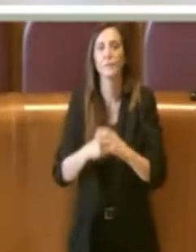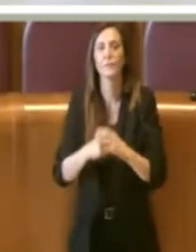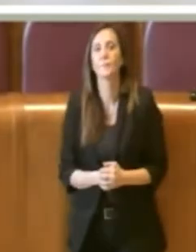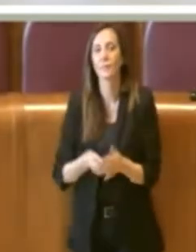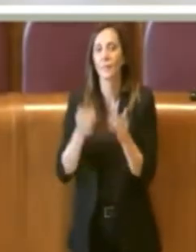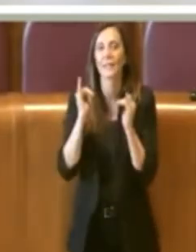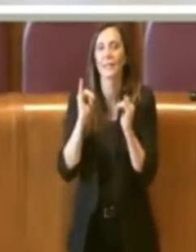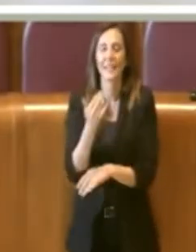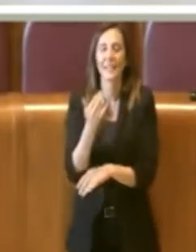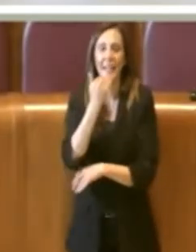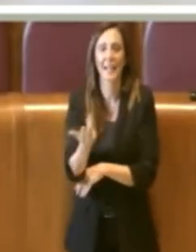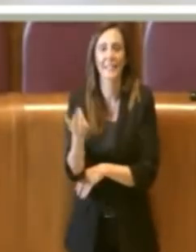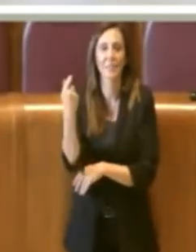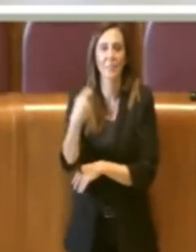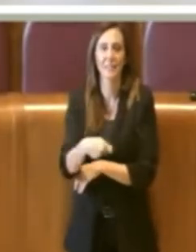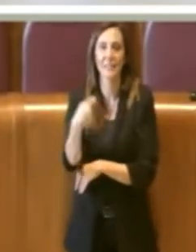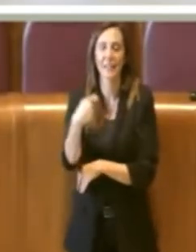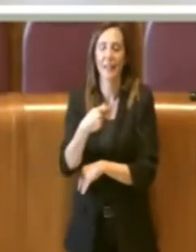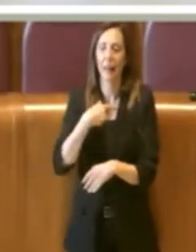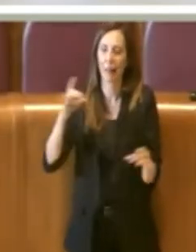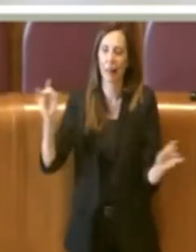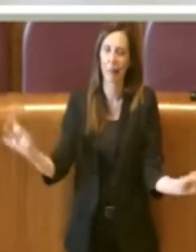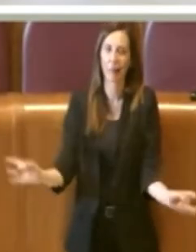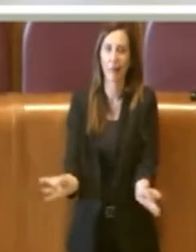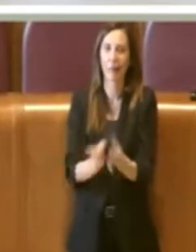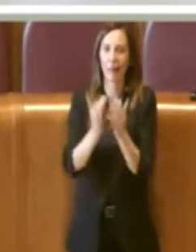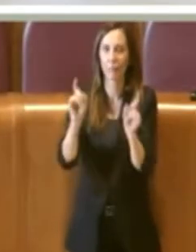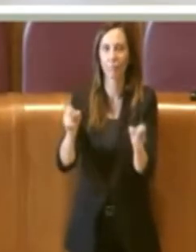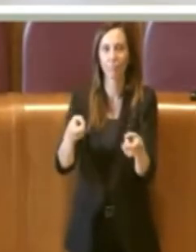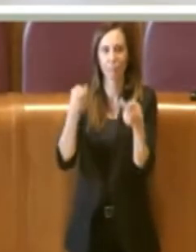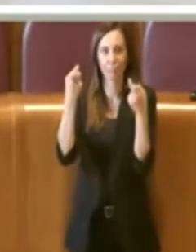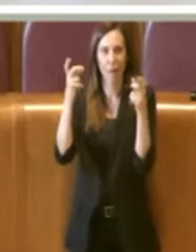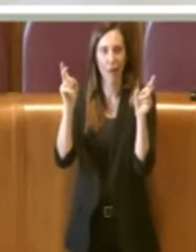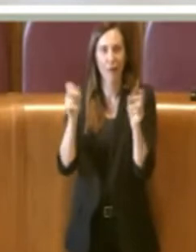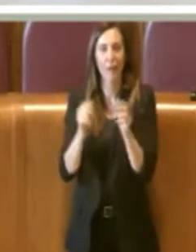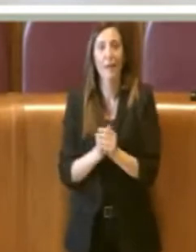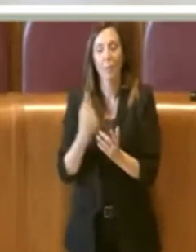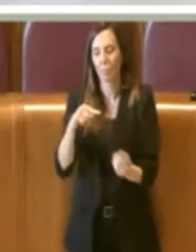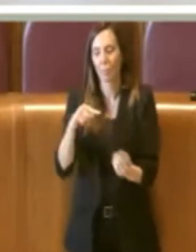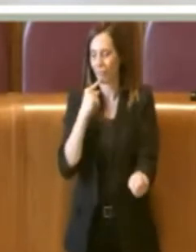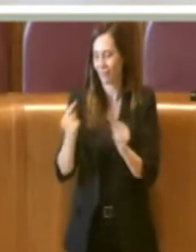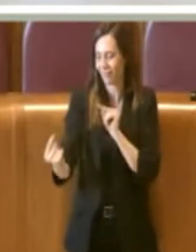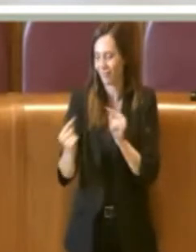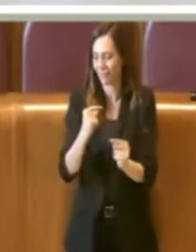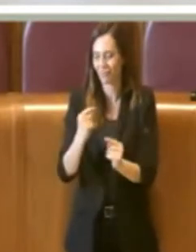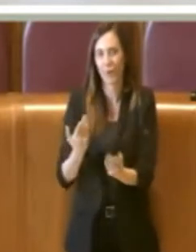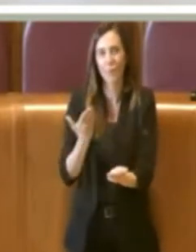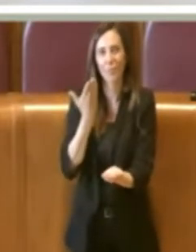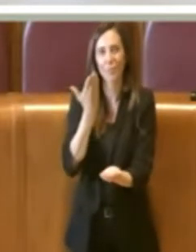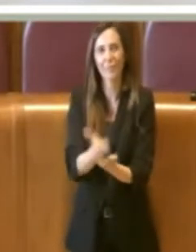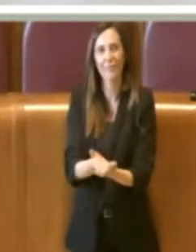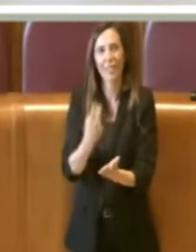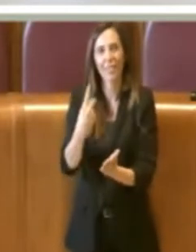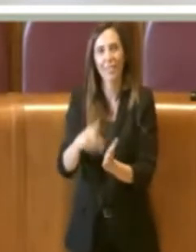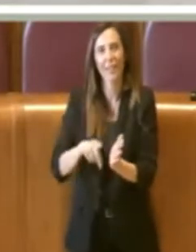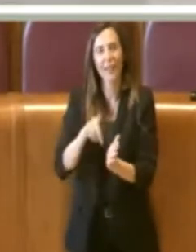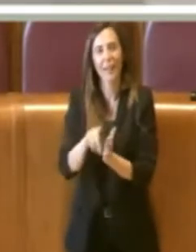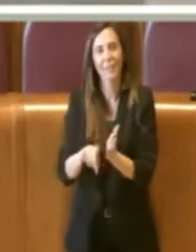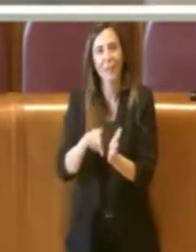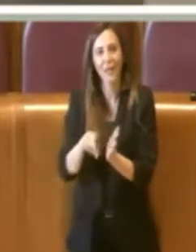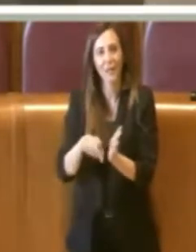Sì, grazie Presidente. Colgo l'occasione della trattazione di questa proposta di deliberazione